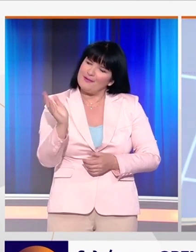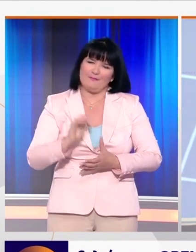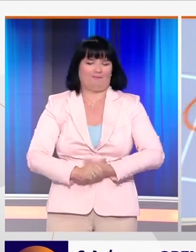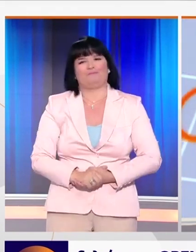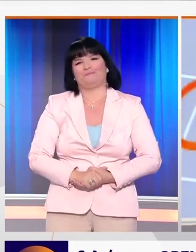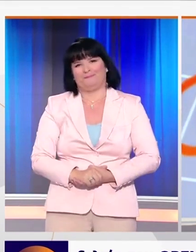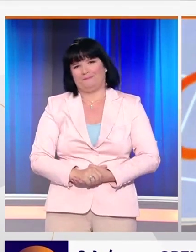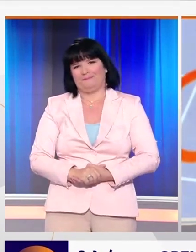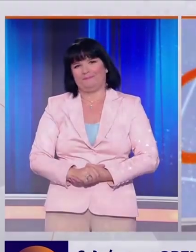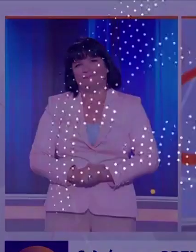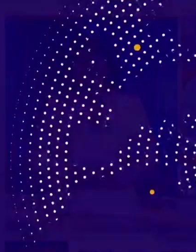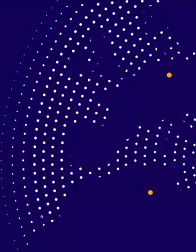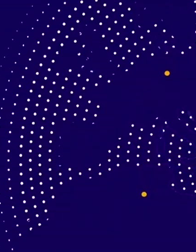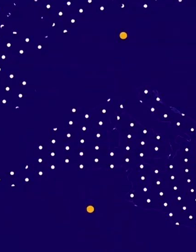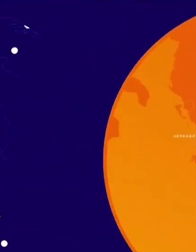απόγευμα σε όλους.